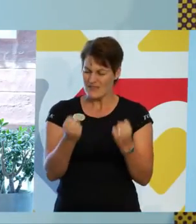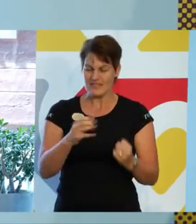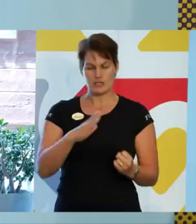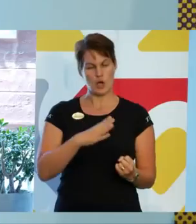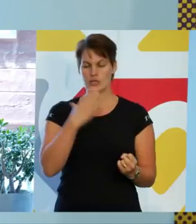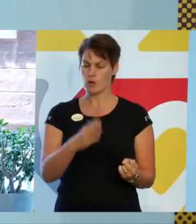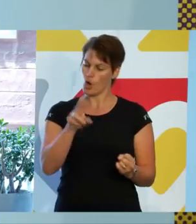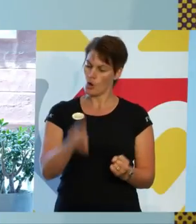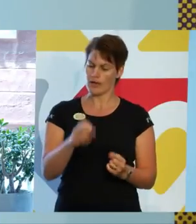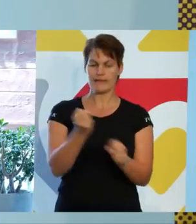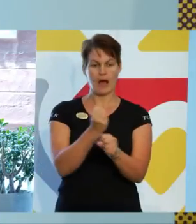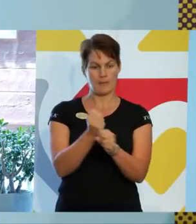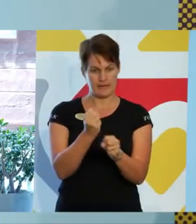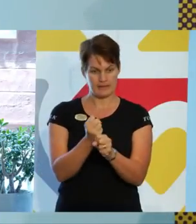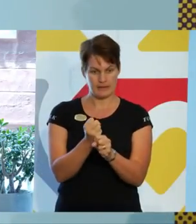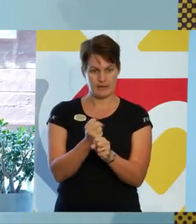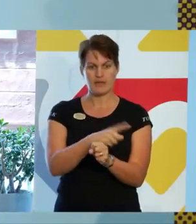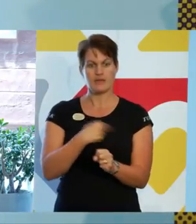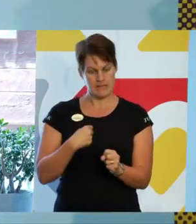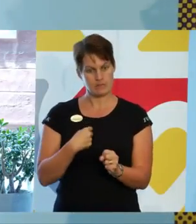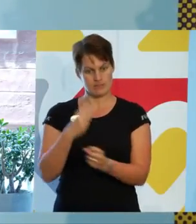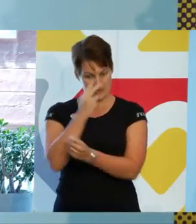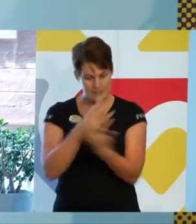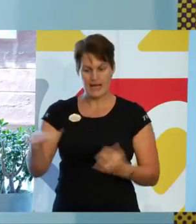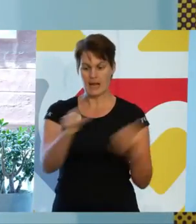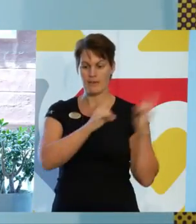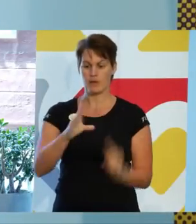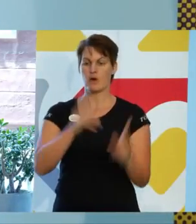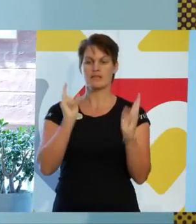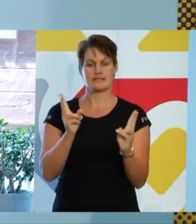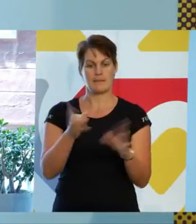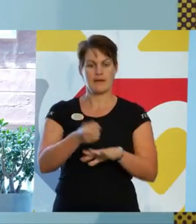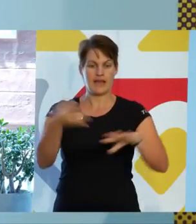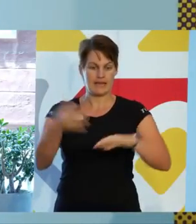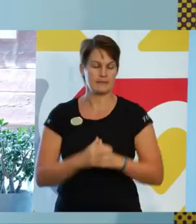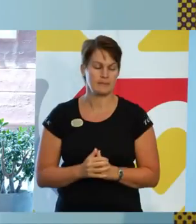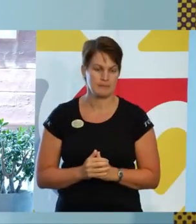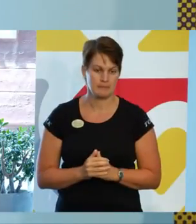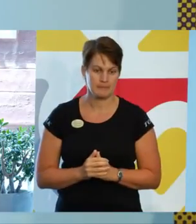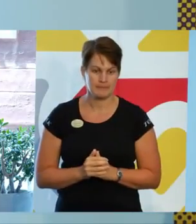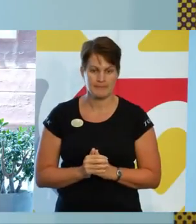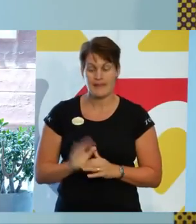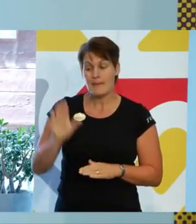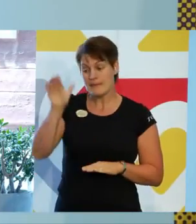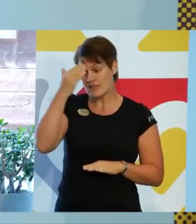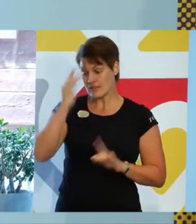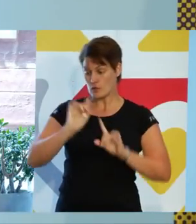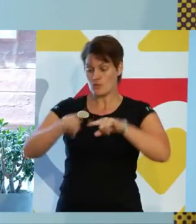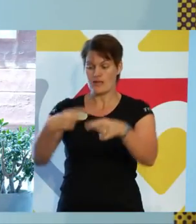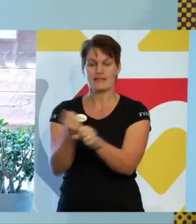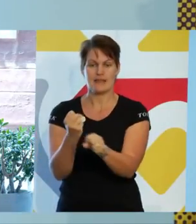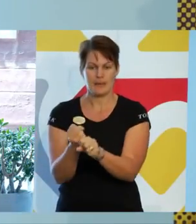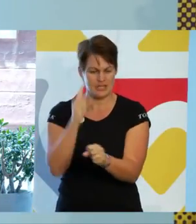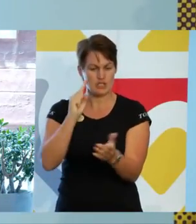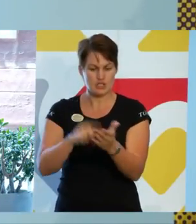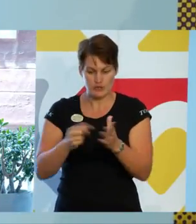med att stå upp för alla människors lika värde. Ett medvetet utvecklingsarbete för att